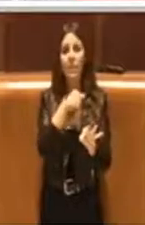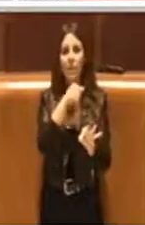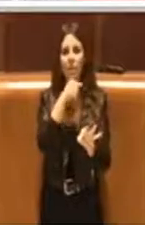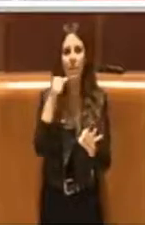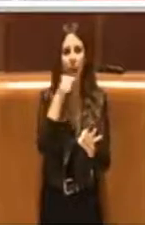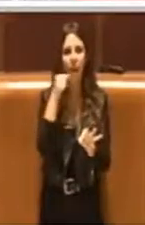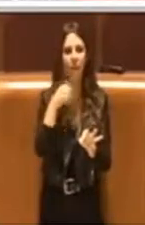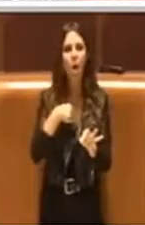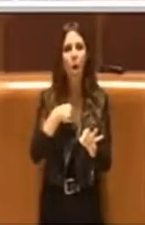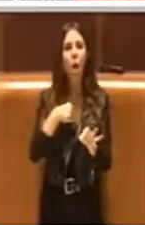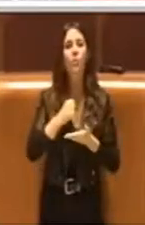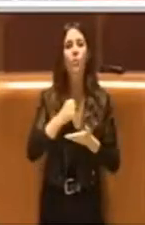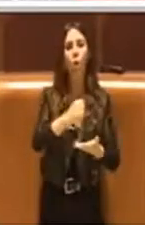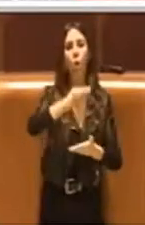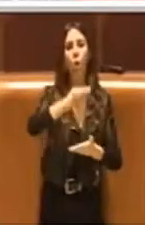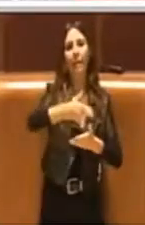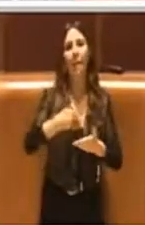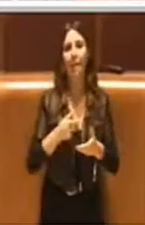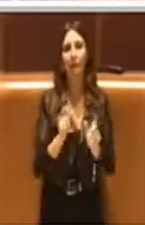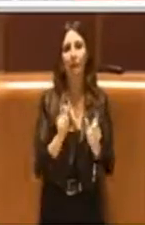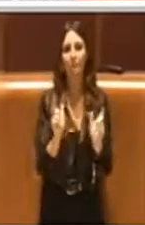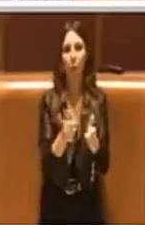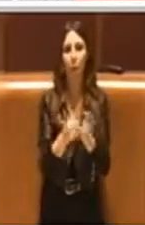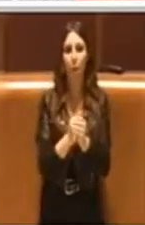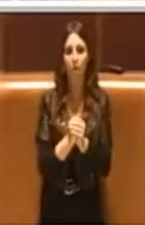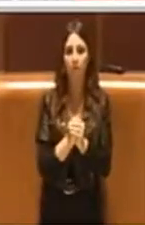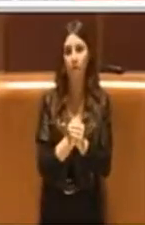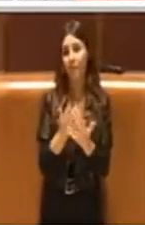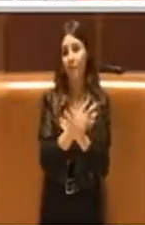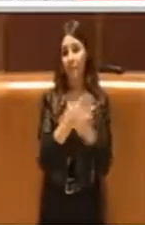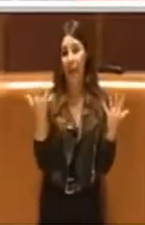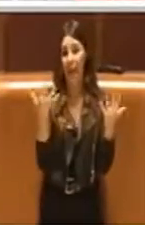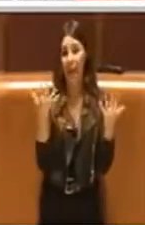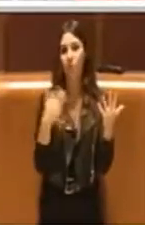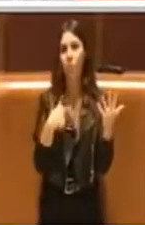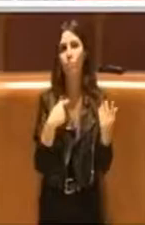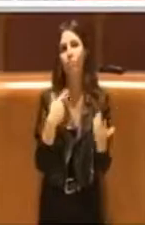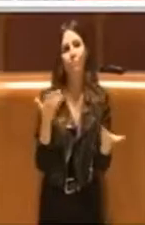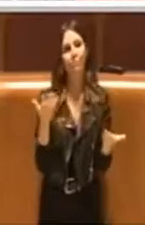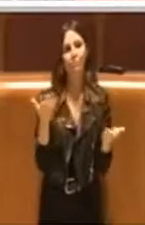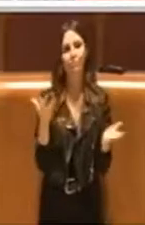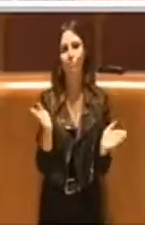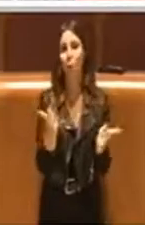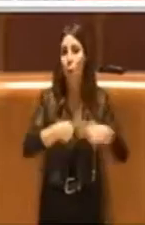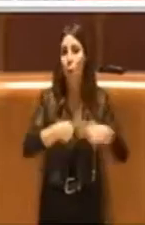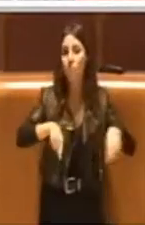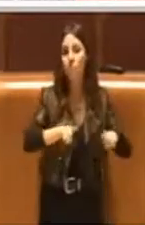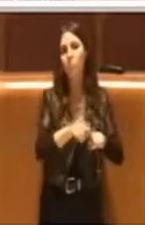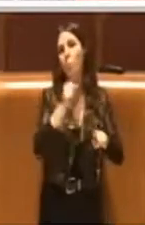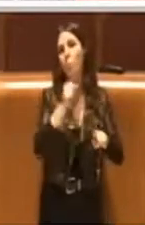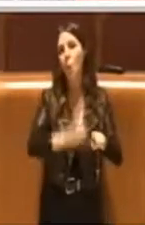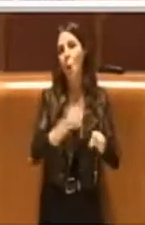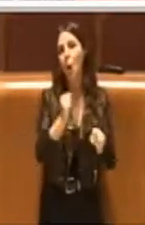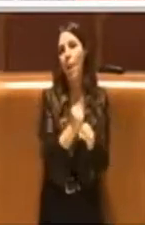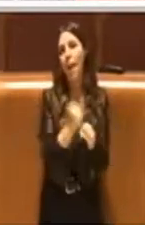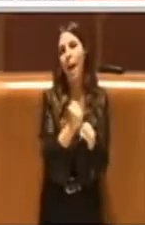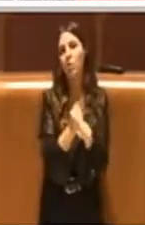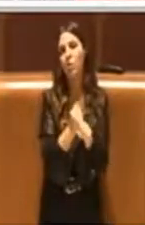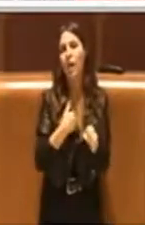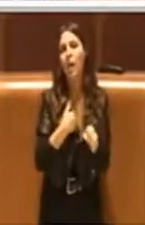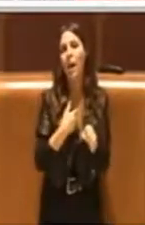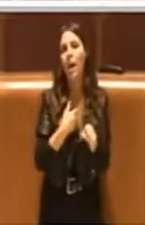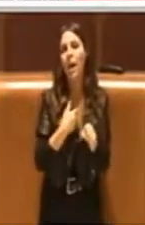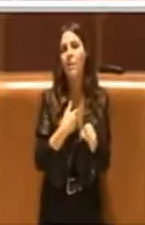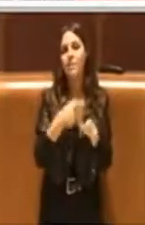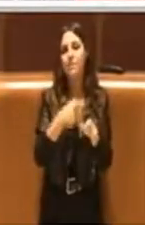vincolato, insomma è ovvio che ci sono delle situazioni, poi ripeto l'Aula, quello che può fare ovviamente è fare la rimutazione dei fondi, è sempre stata all